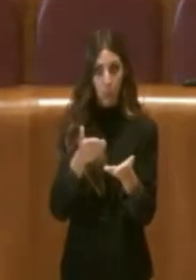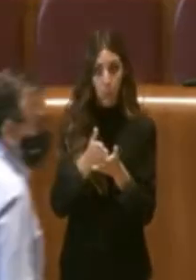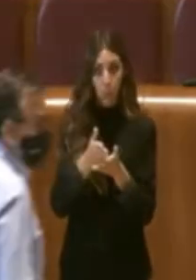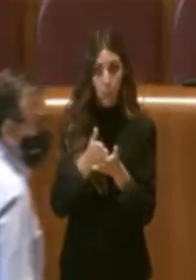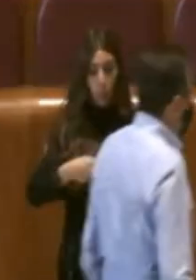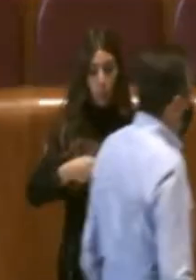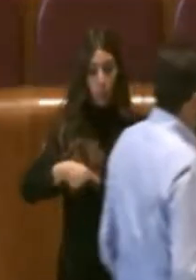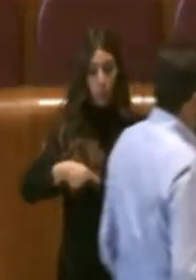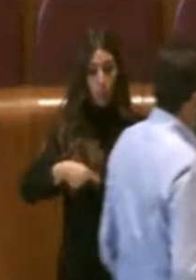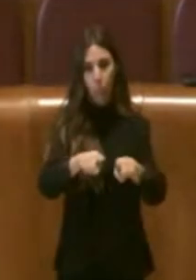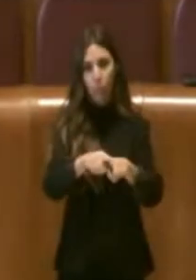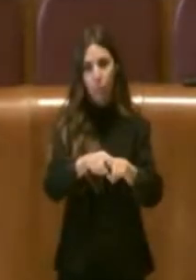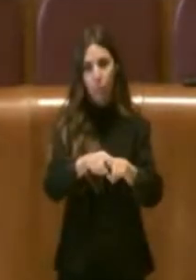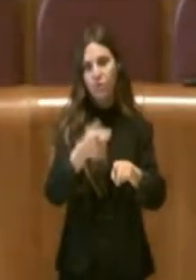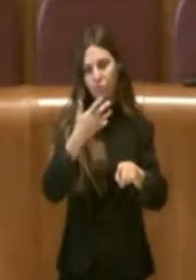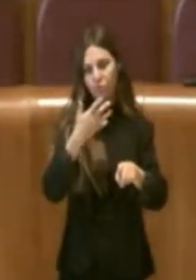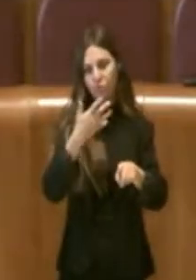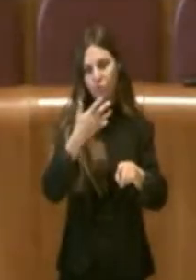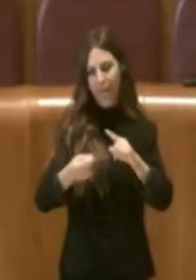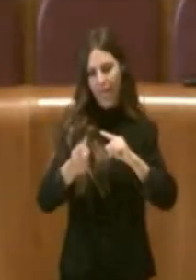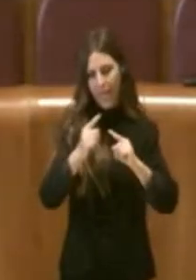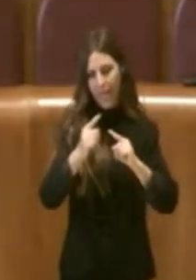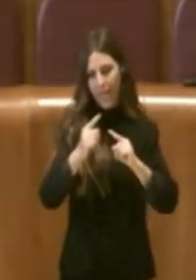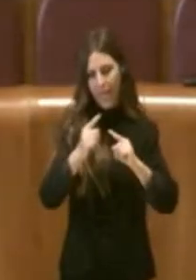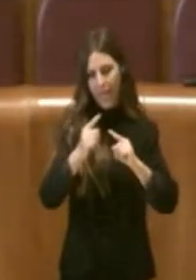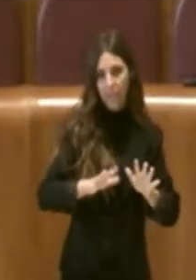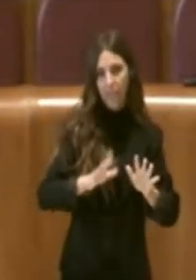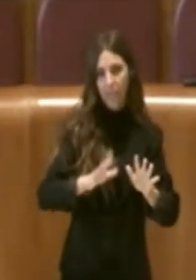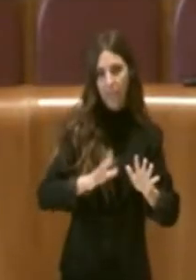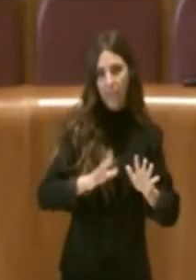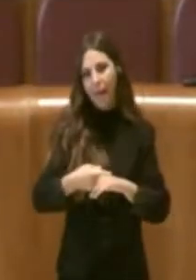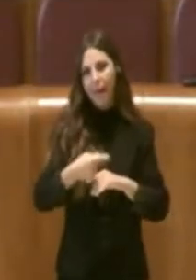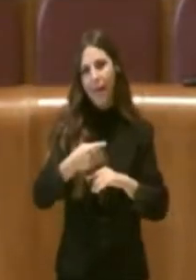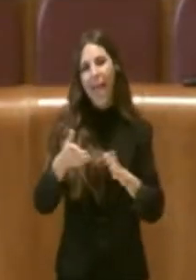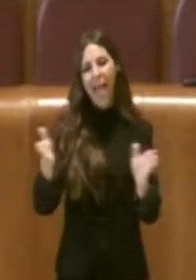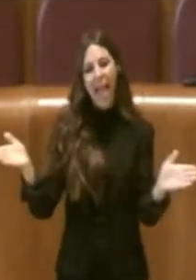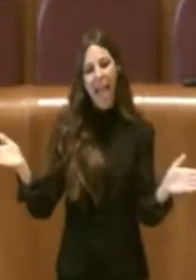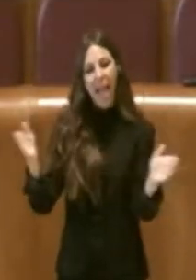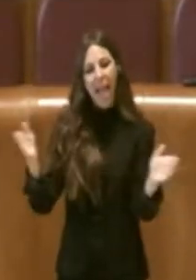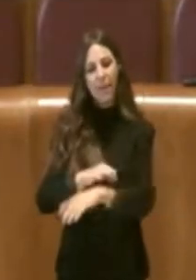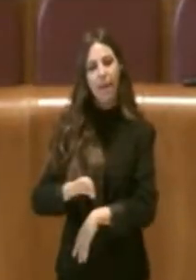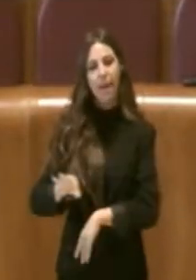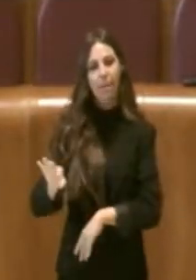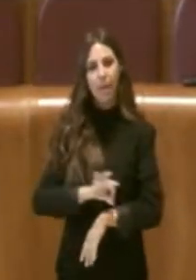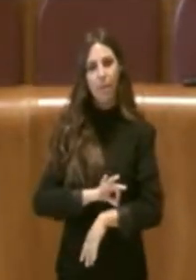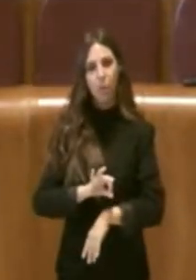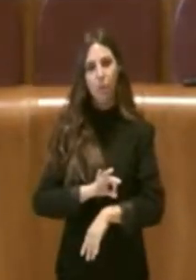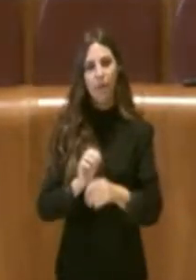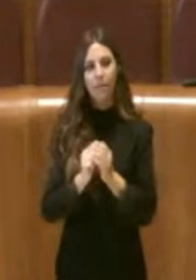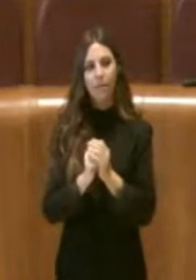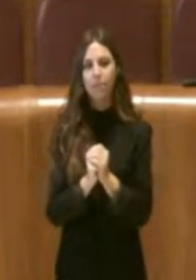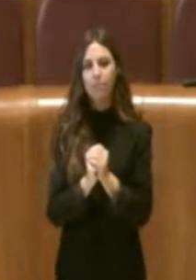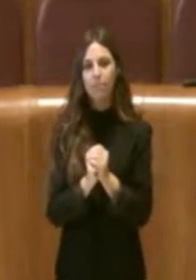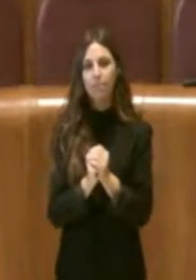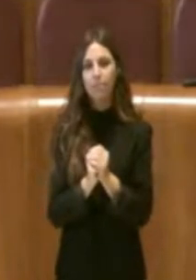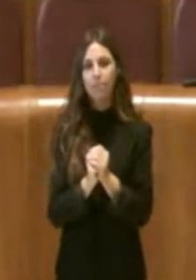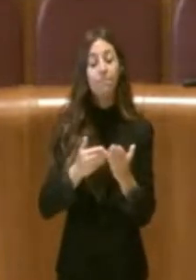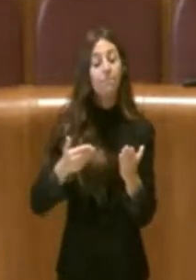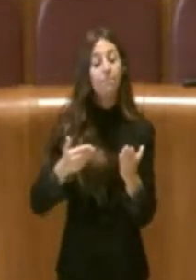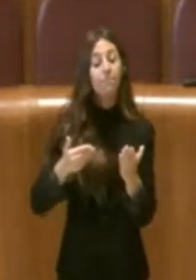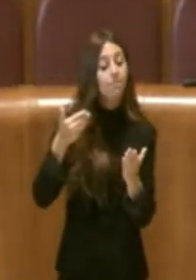non solo che si sono svolte in Assemblea Capitolina ma anche alla Camera dei Deputati. La mozione